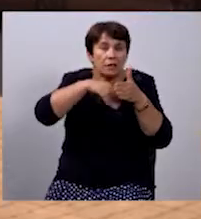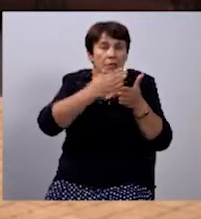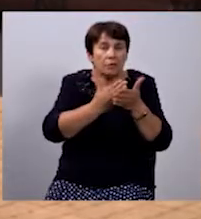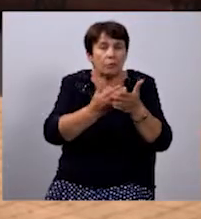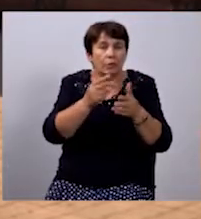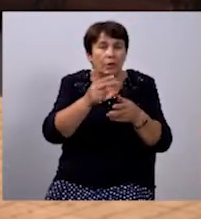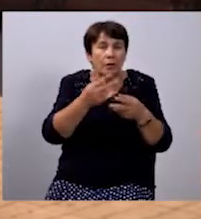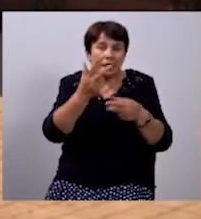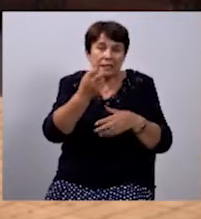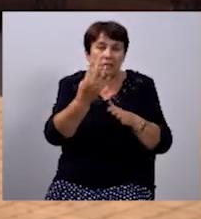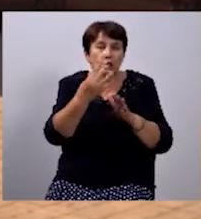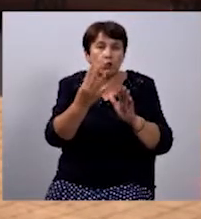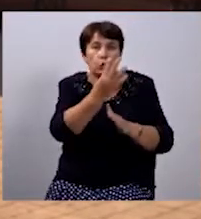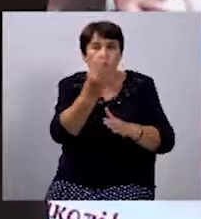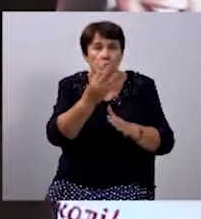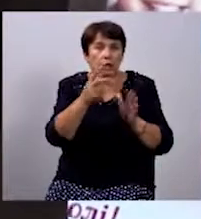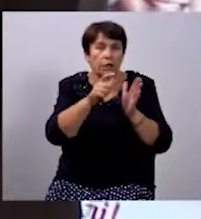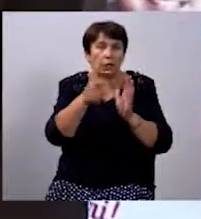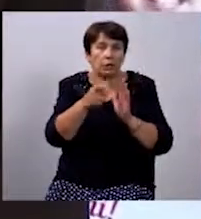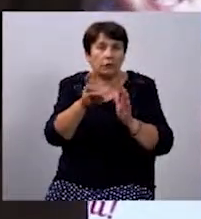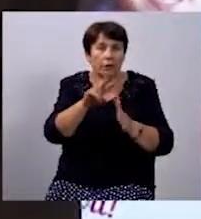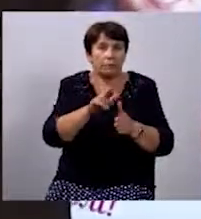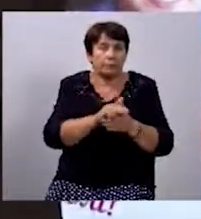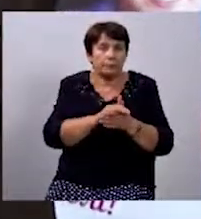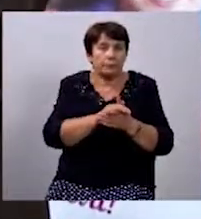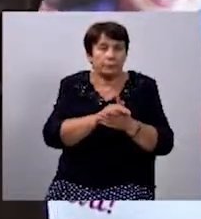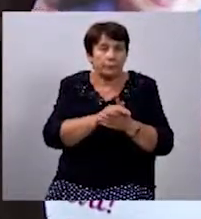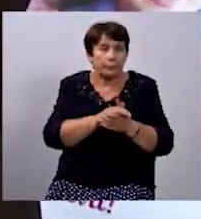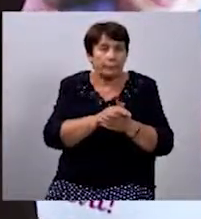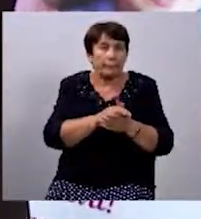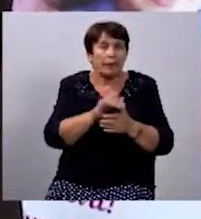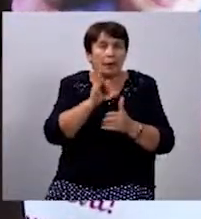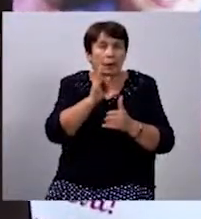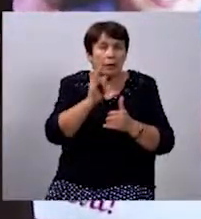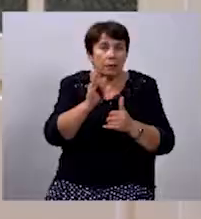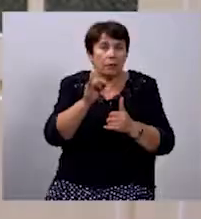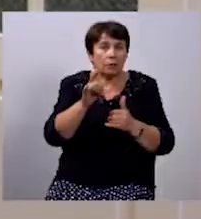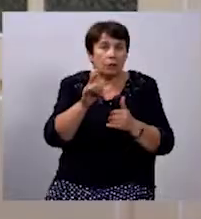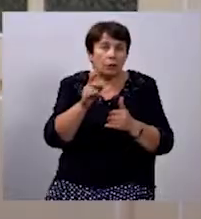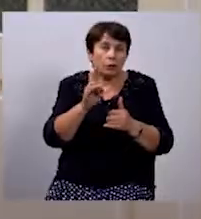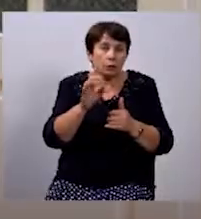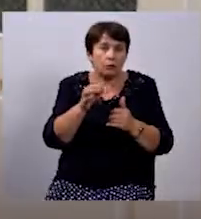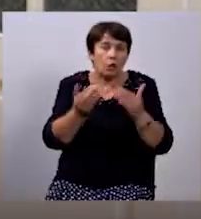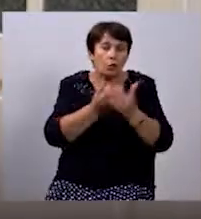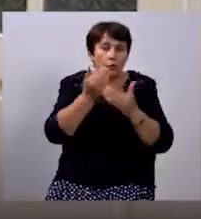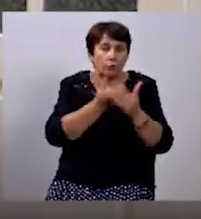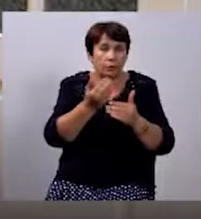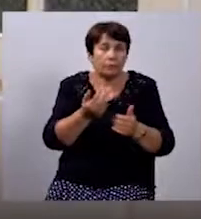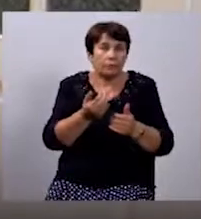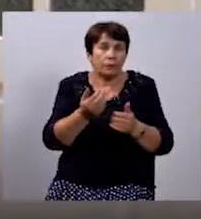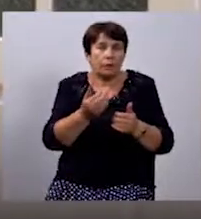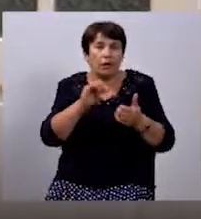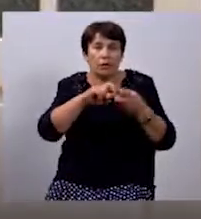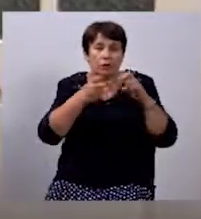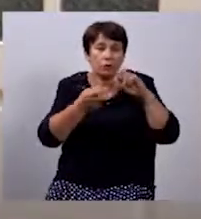канцтоварів – 344 гривні. Ірина Андріїв, Роман Кочержук, новини на Суспільному, Івано